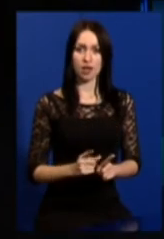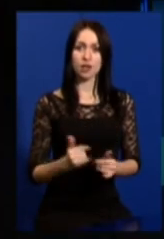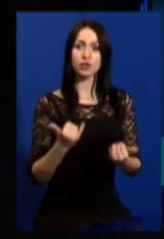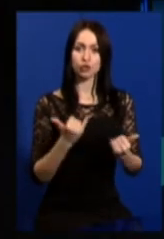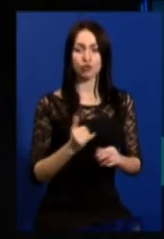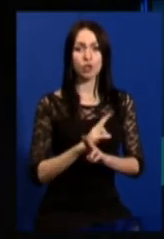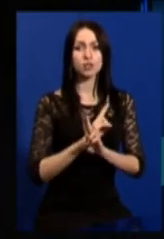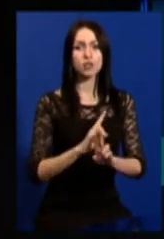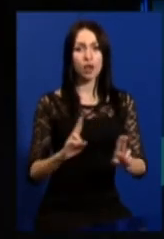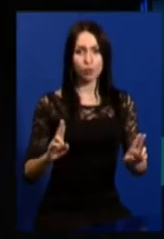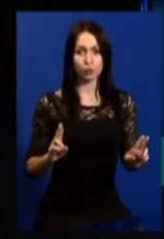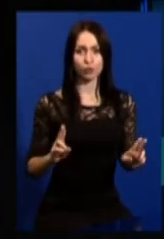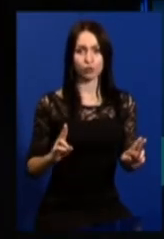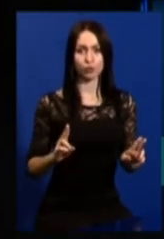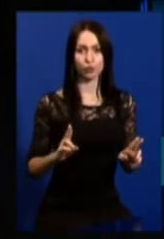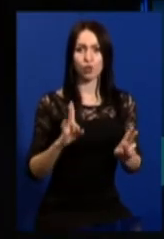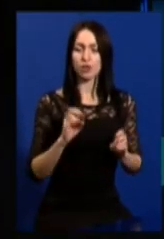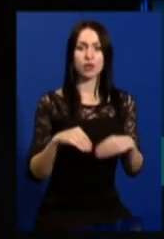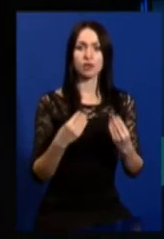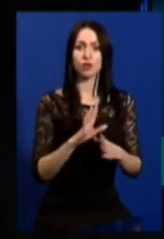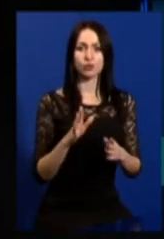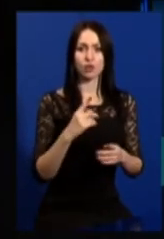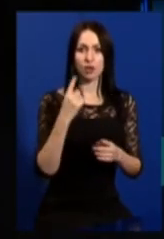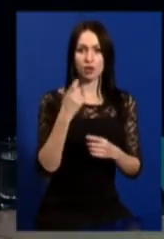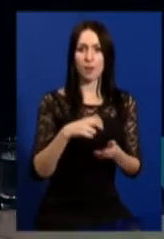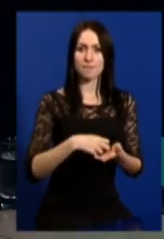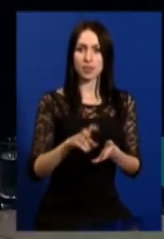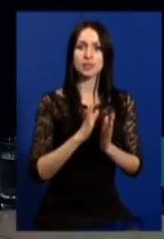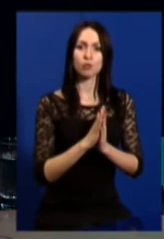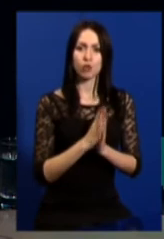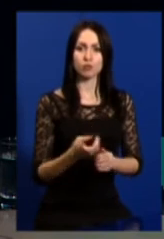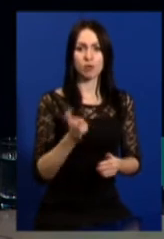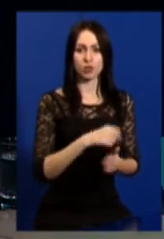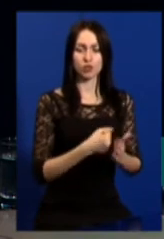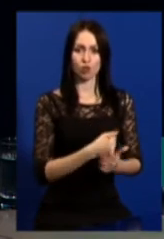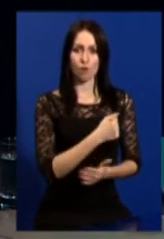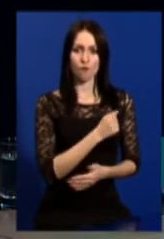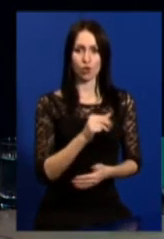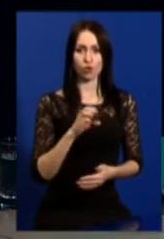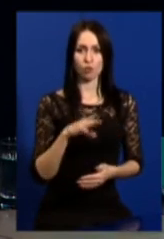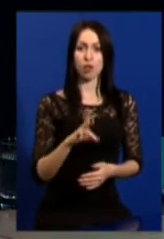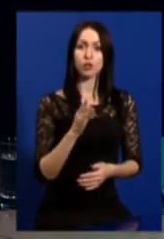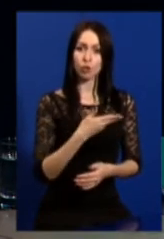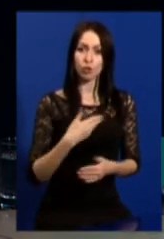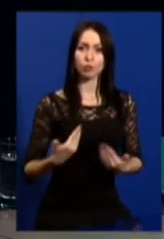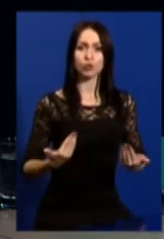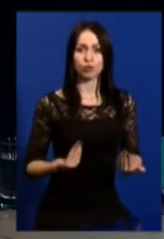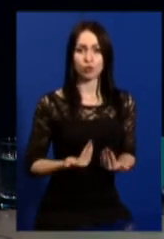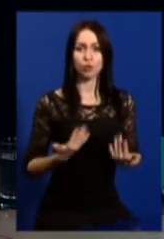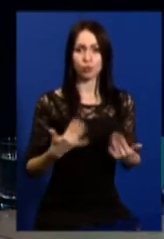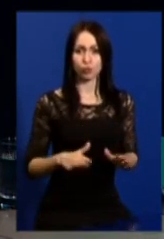зараз нікому не надсилається лист з проханням прийти до військомату. Ну, ми живемо же